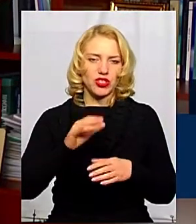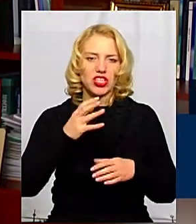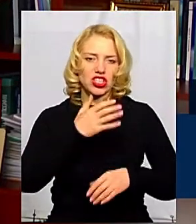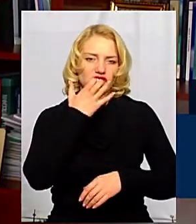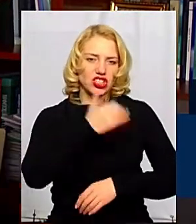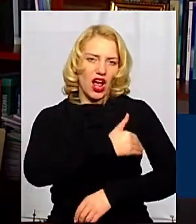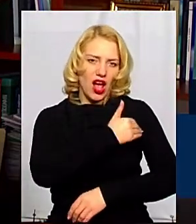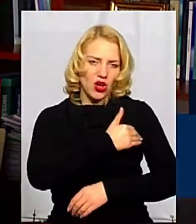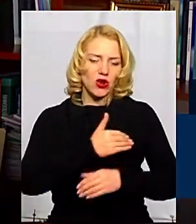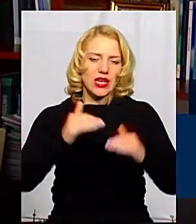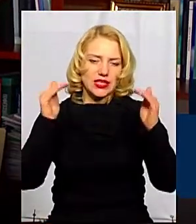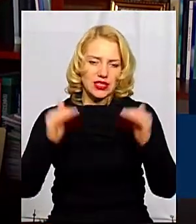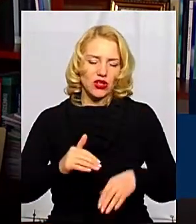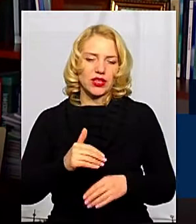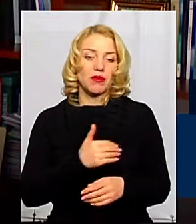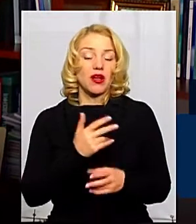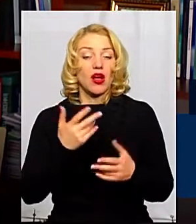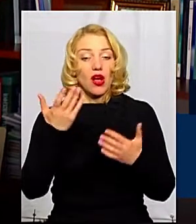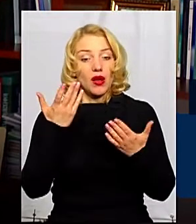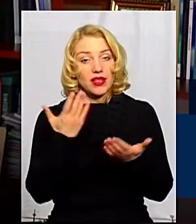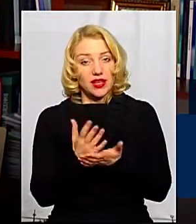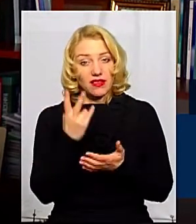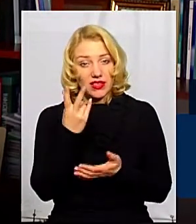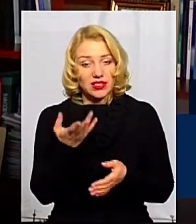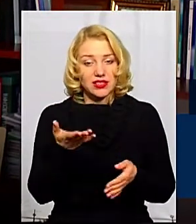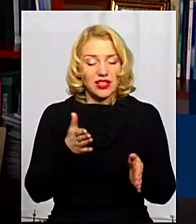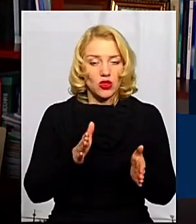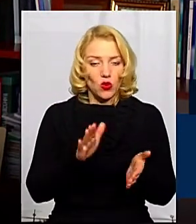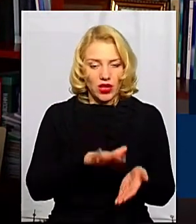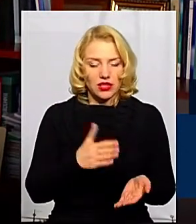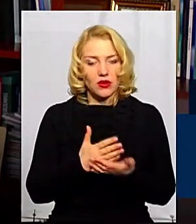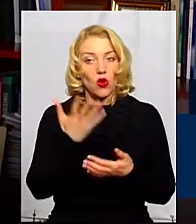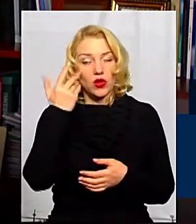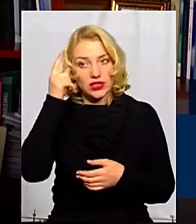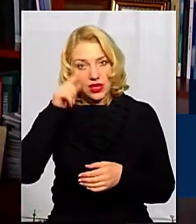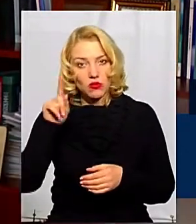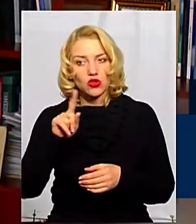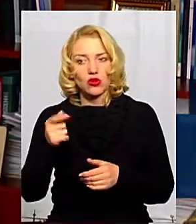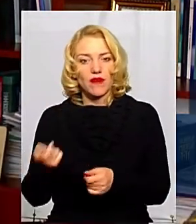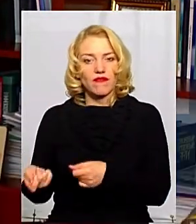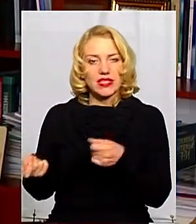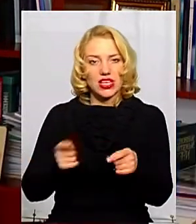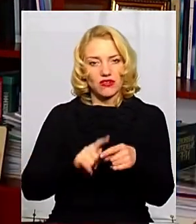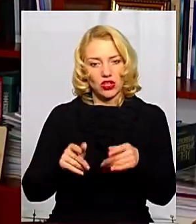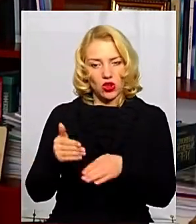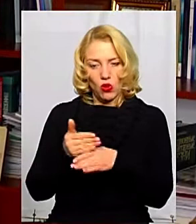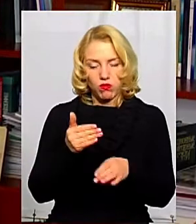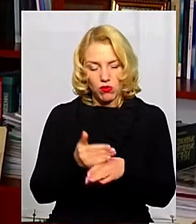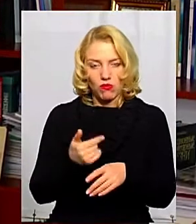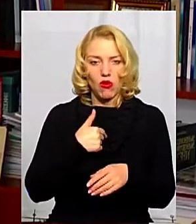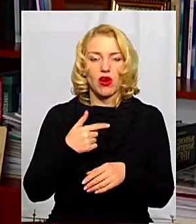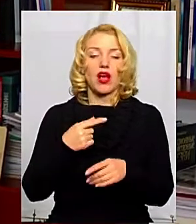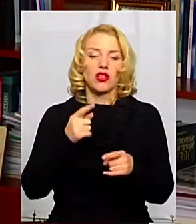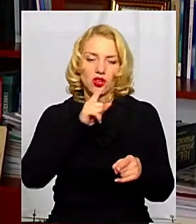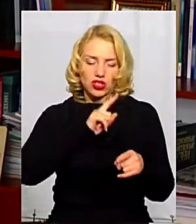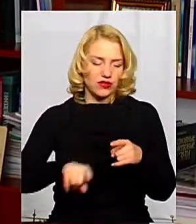Коли ми знаємо, що такого хворого виявили, і його везе до нас швидка. Це один варіант наших дій, такого хворого зразу треба буде